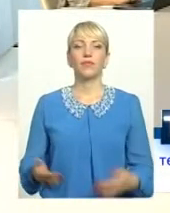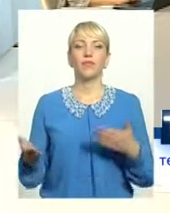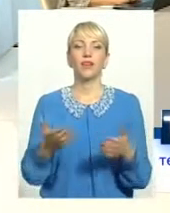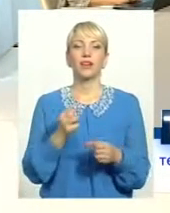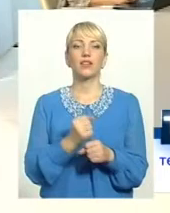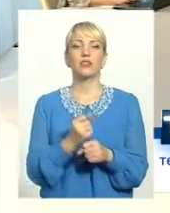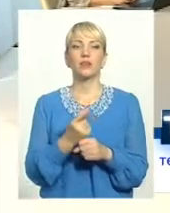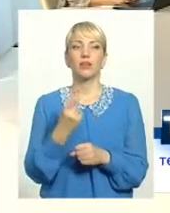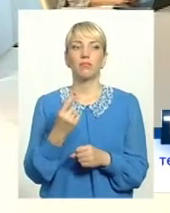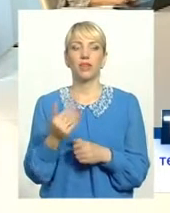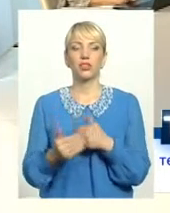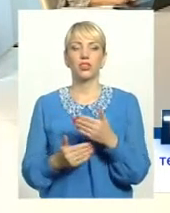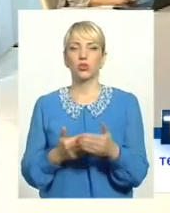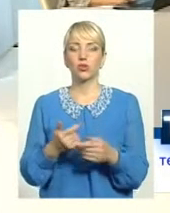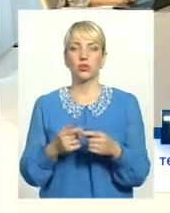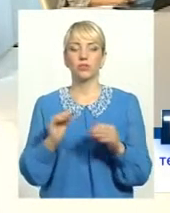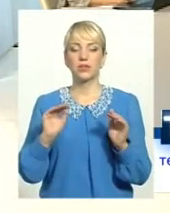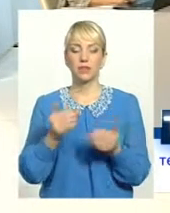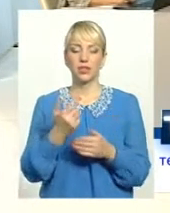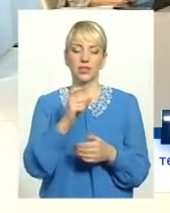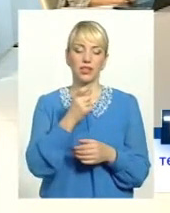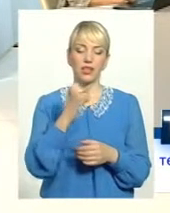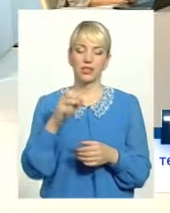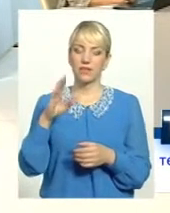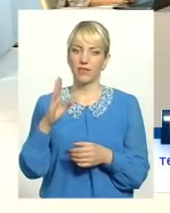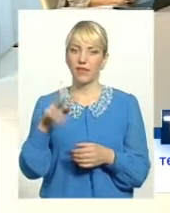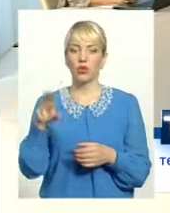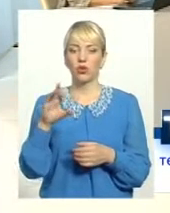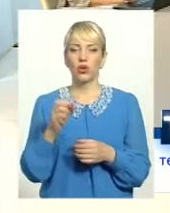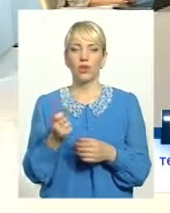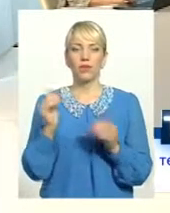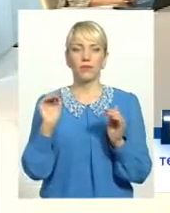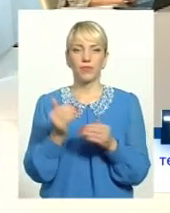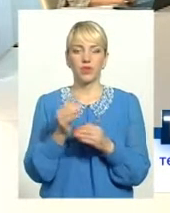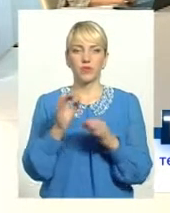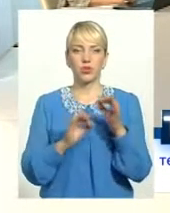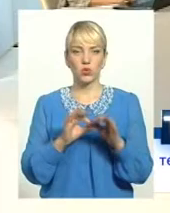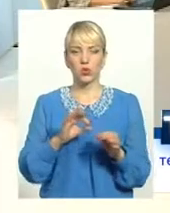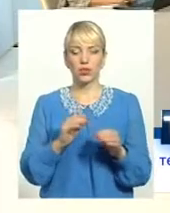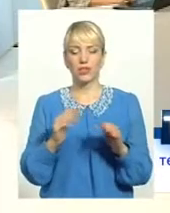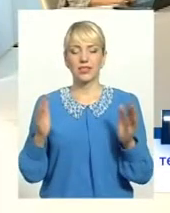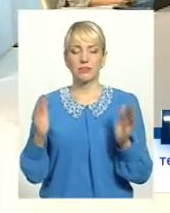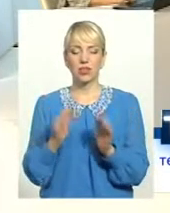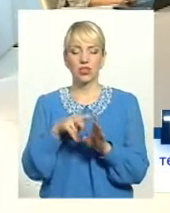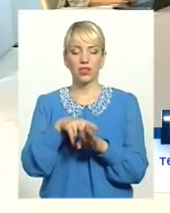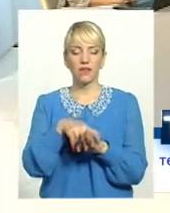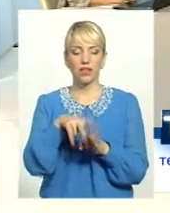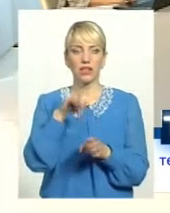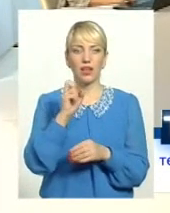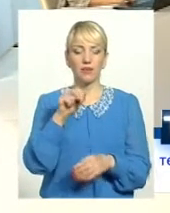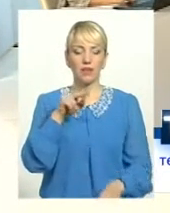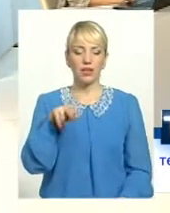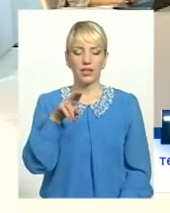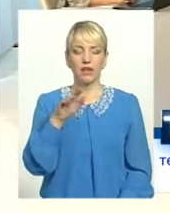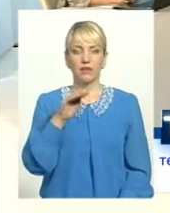перший крок, скажімо так, по-перше, зменшила ЄСВ до 22%, зменшила навантаження, відповідно, на ПДФО,